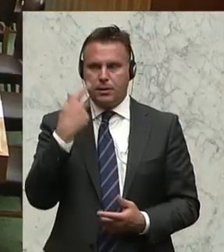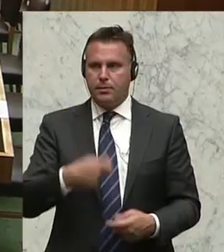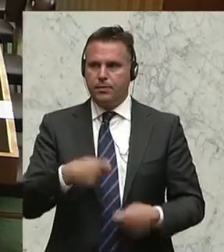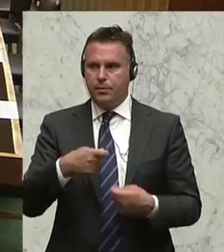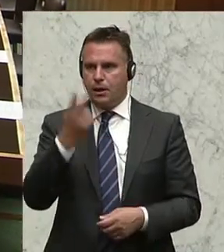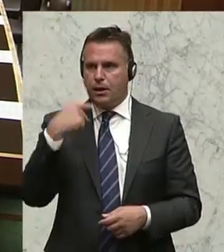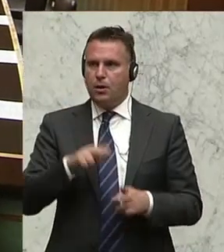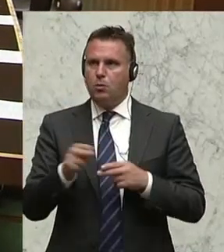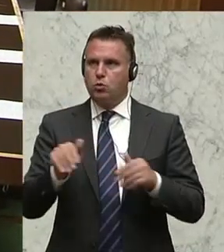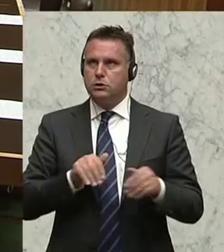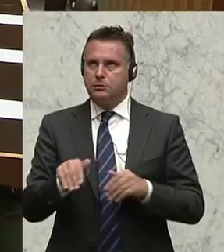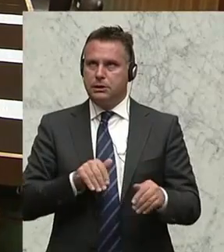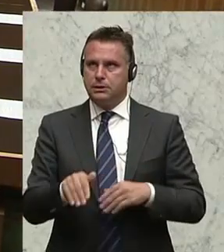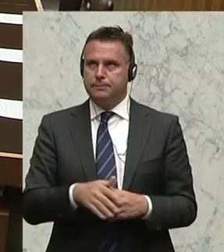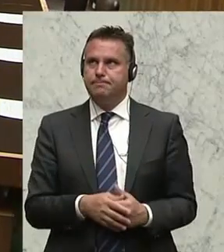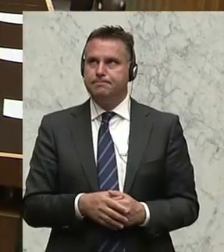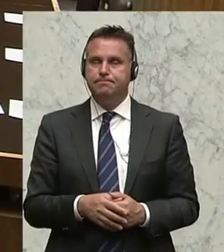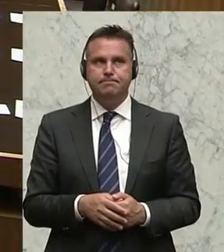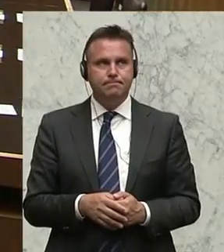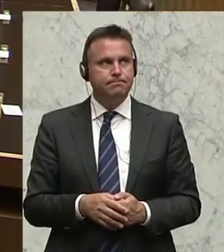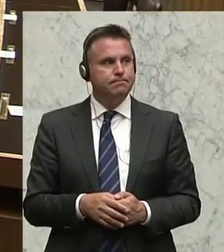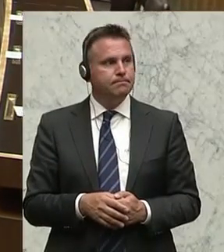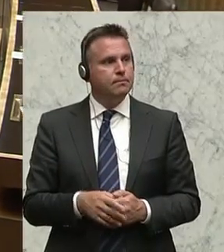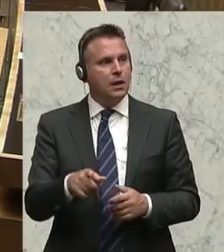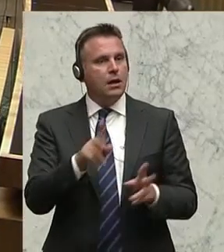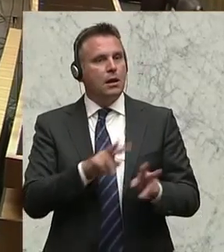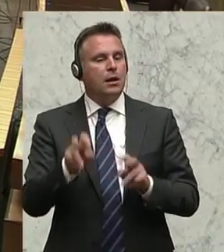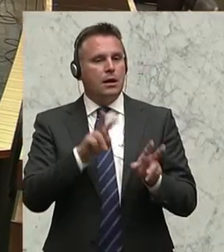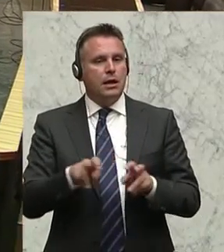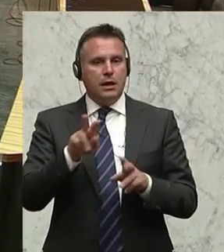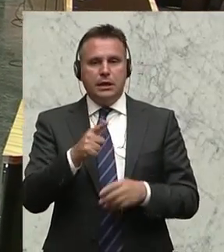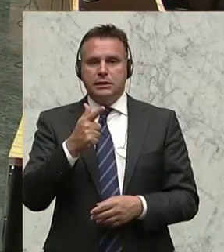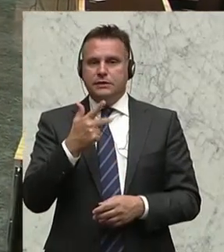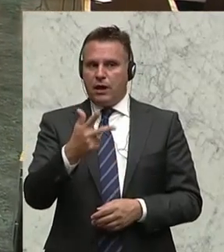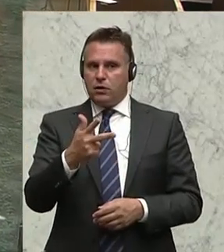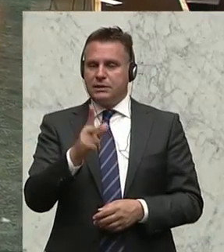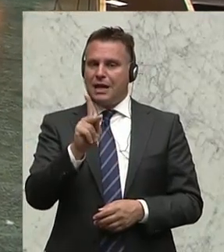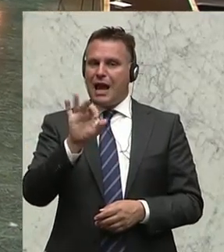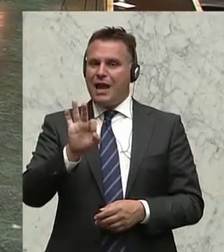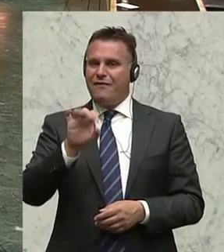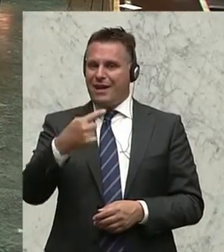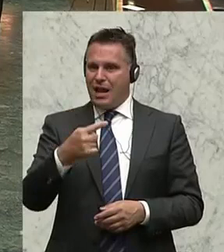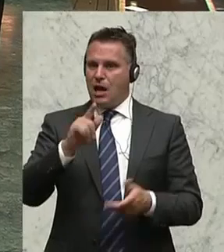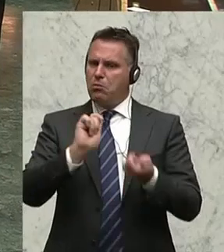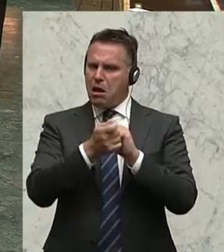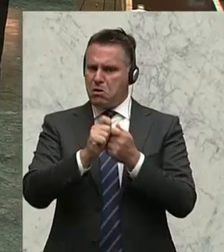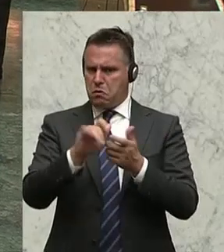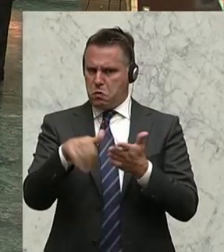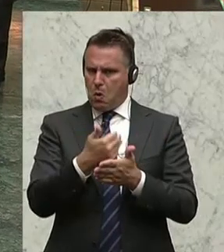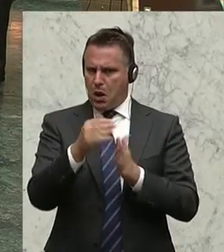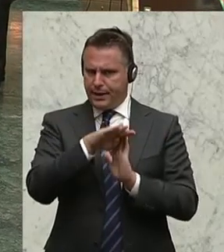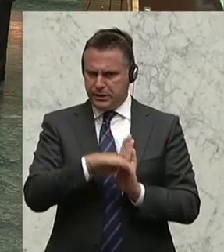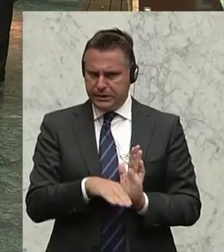Präsident, Herr Bundesminister. Es ist ja zu diesem Thema, der 33. KfG-Novelle, schon sehr viel gesagt worden.